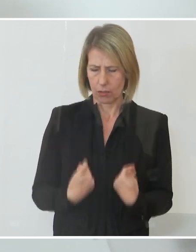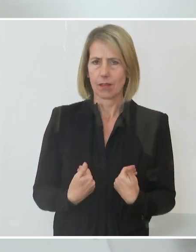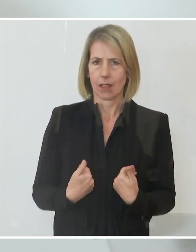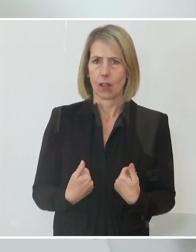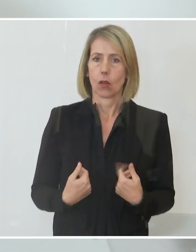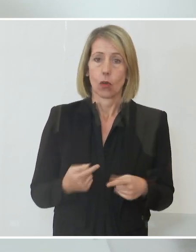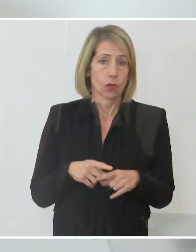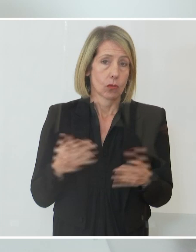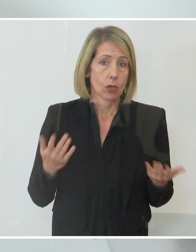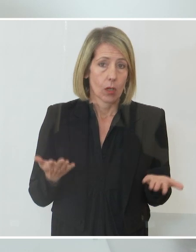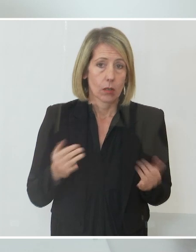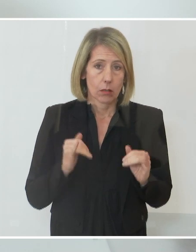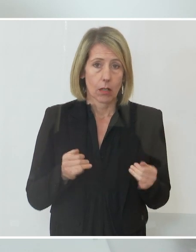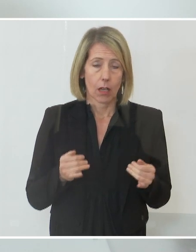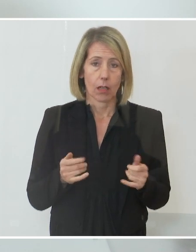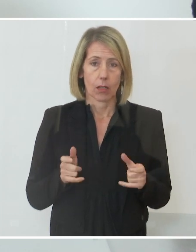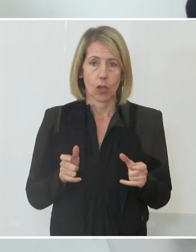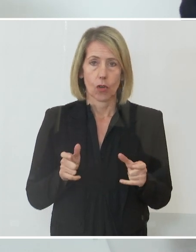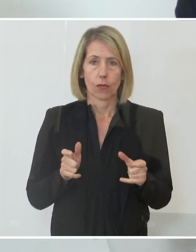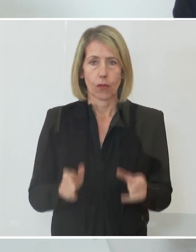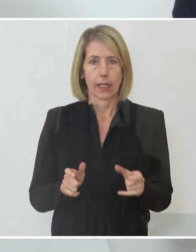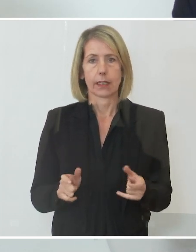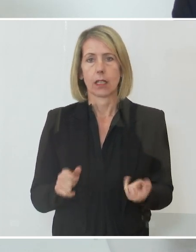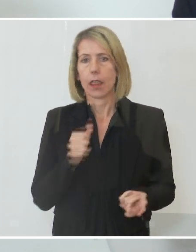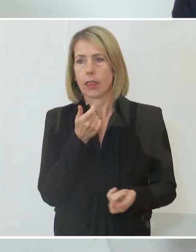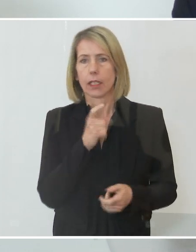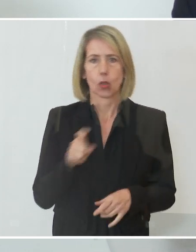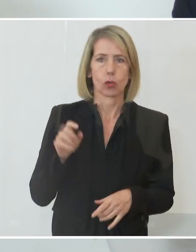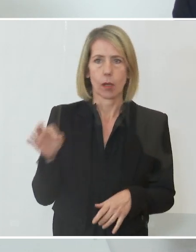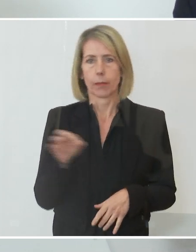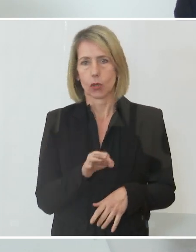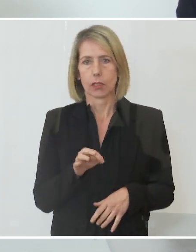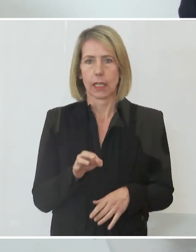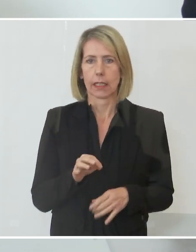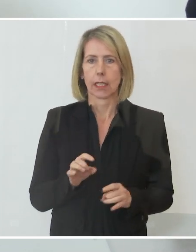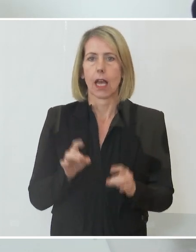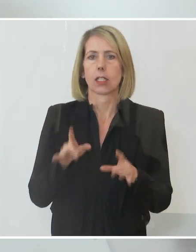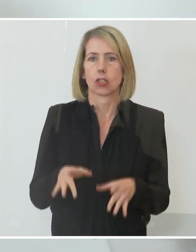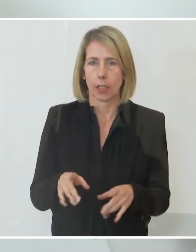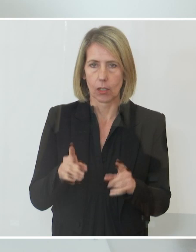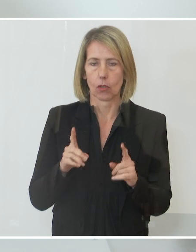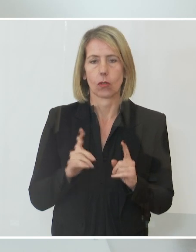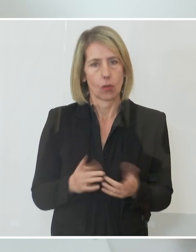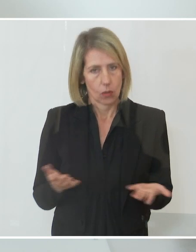Und ja, sie verhindert nicht hundertprozentig, dass Geimpfte auch das Virus weitergeben können.